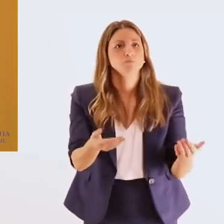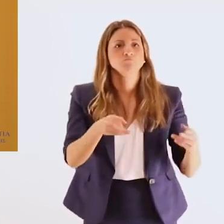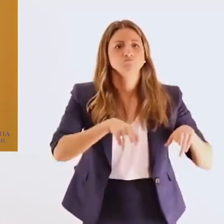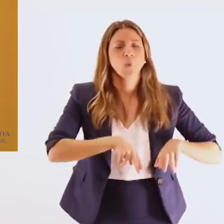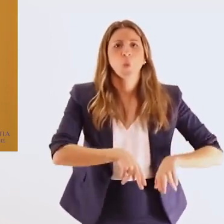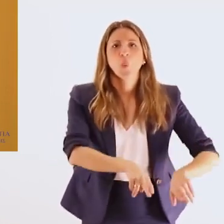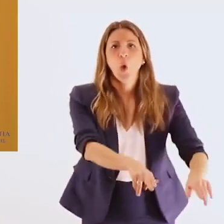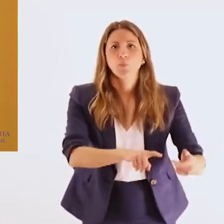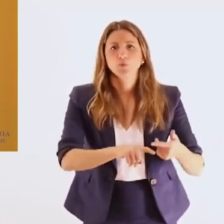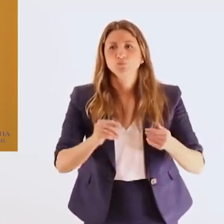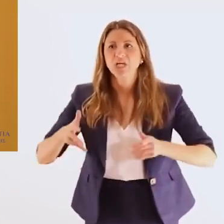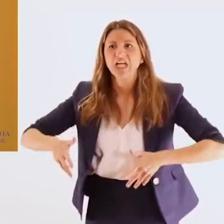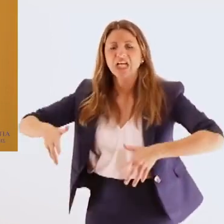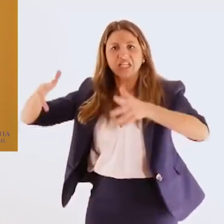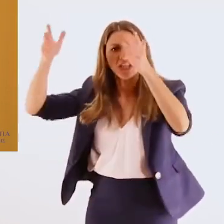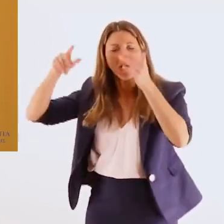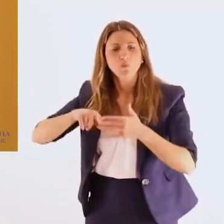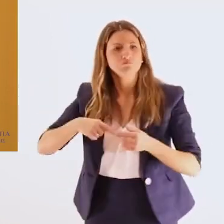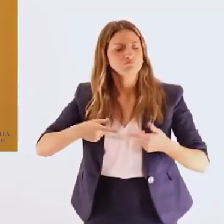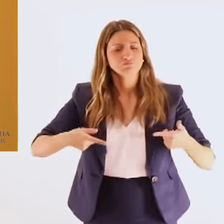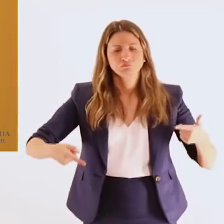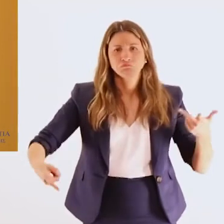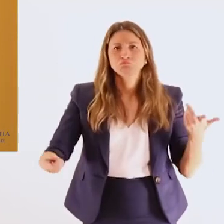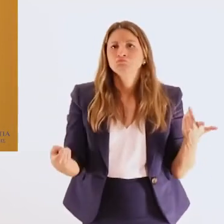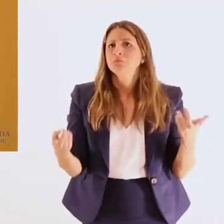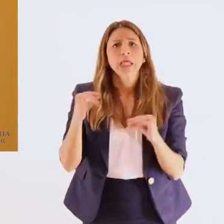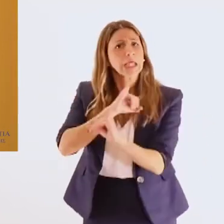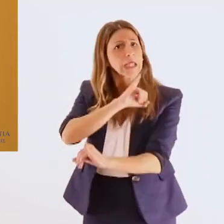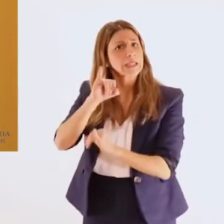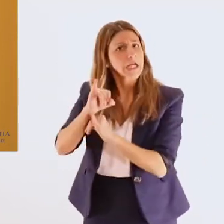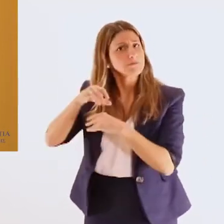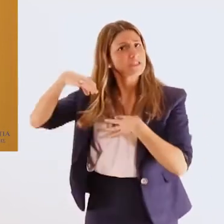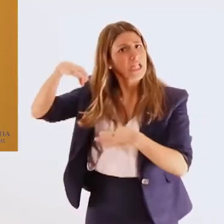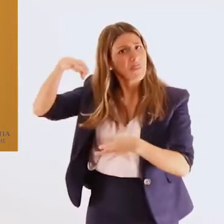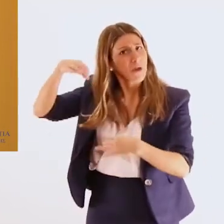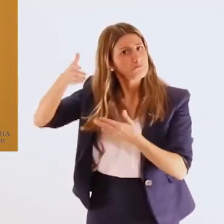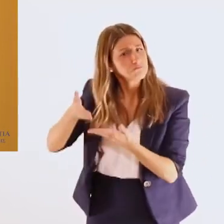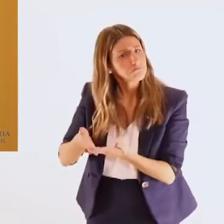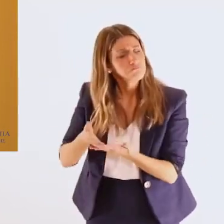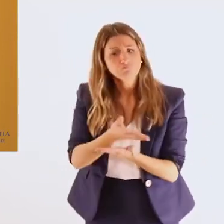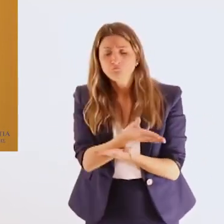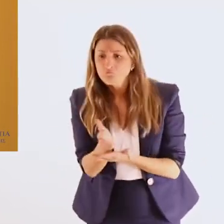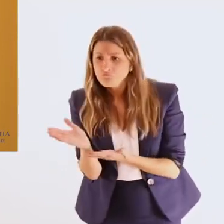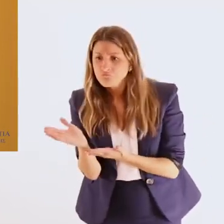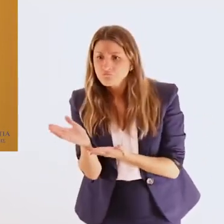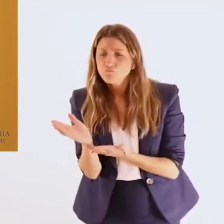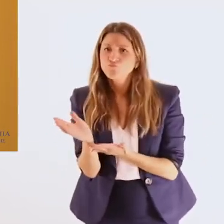ψηφιακά είτε είναι σε οποιοδήποτε χώρο